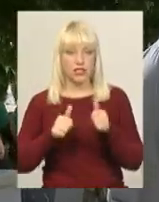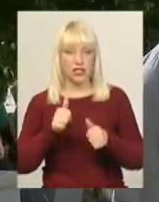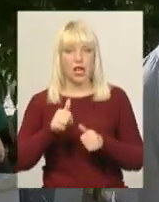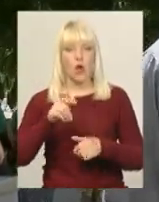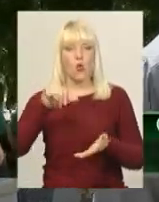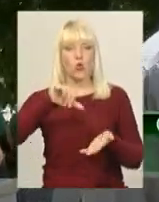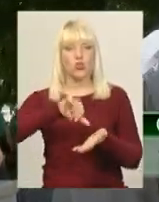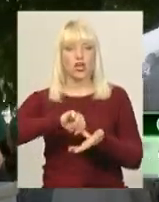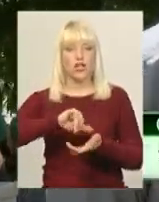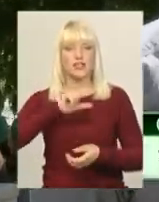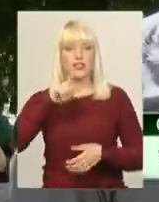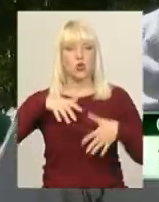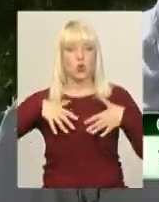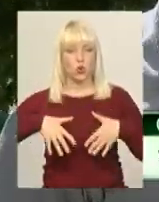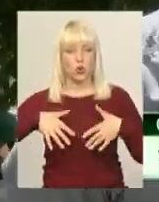Хуцішвілі.